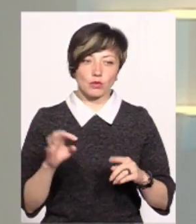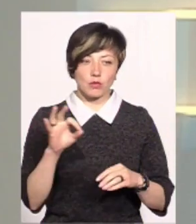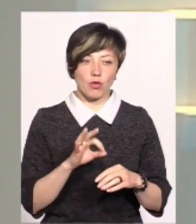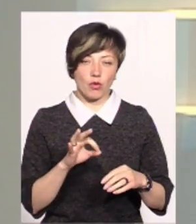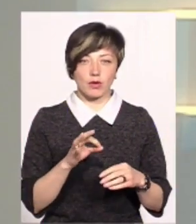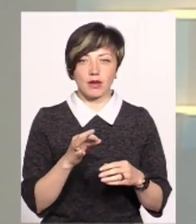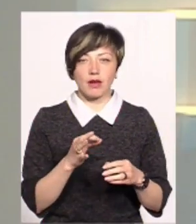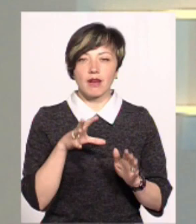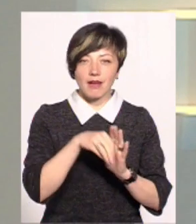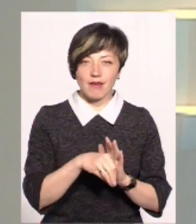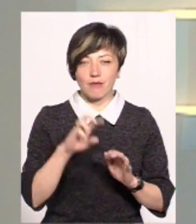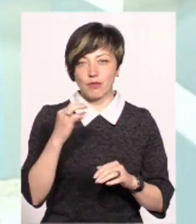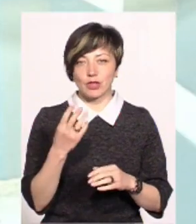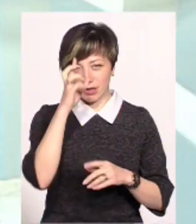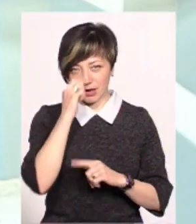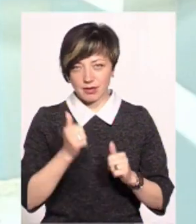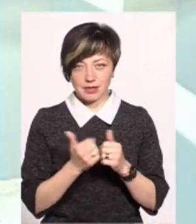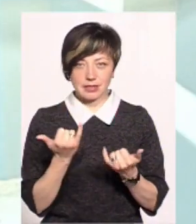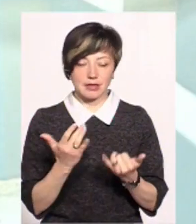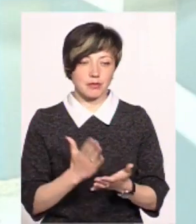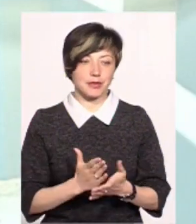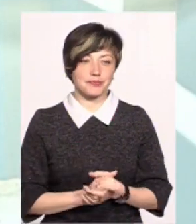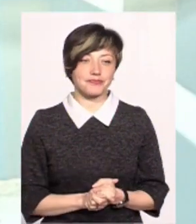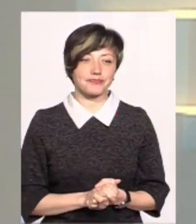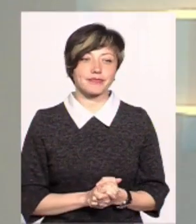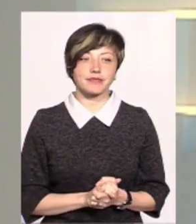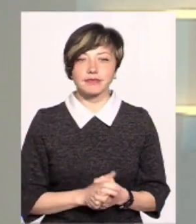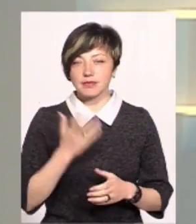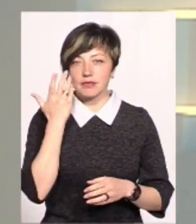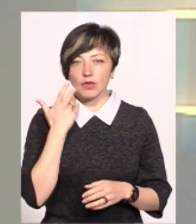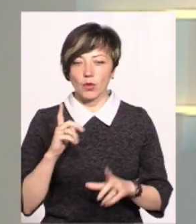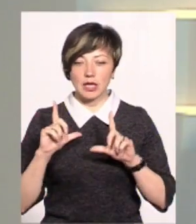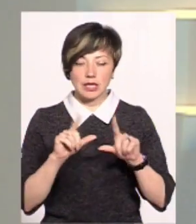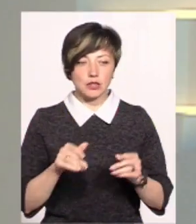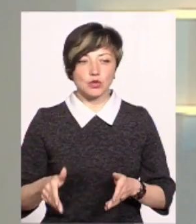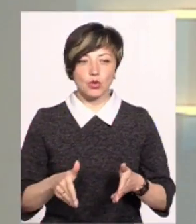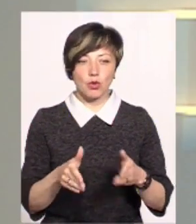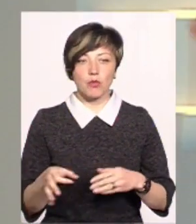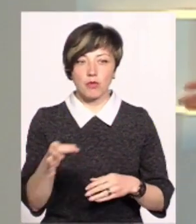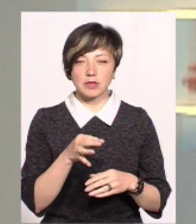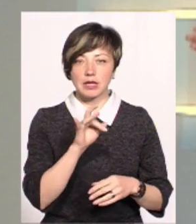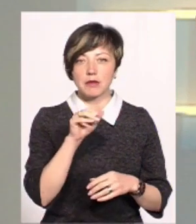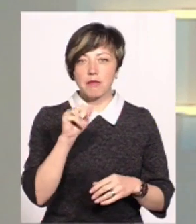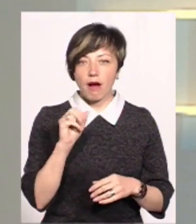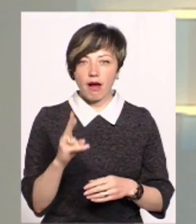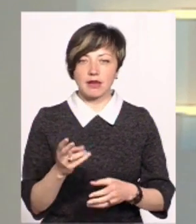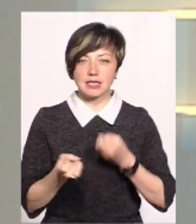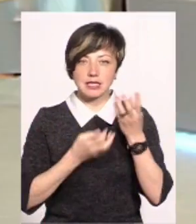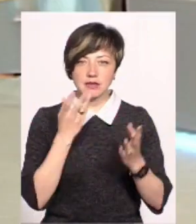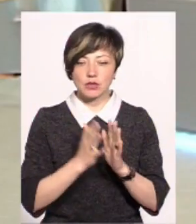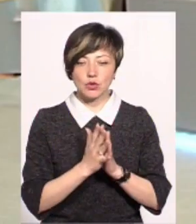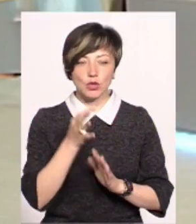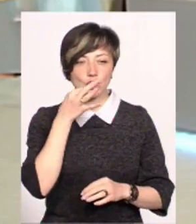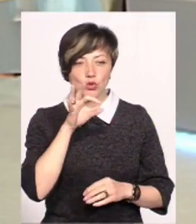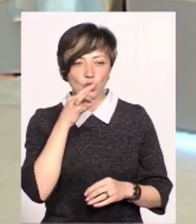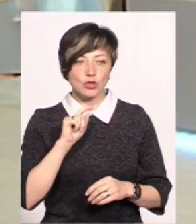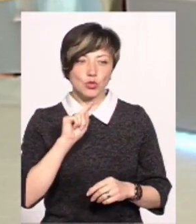йтися по овочах, які ж овочі, яких країн ми зараз маємо. От, коли їдеш дорогами області, видно, там уже ріпак зацвів, сходить